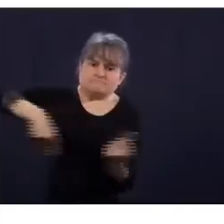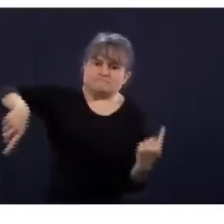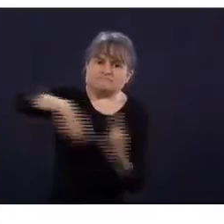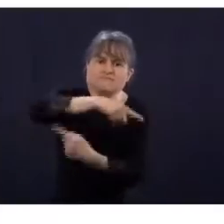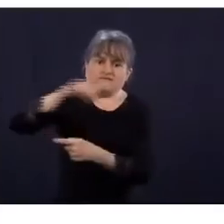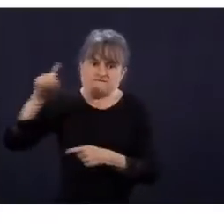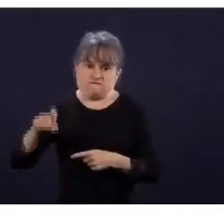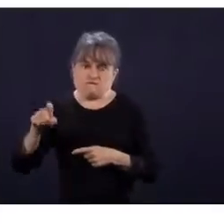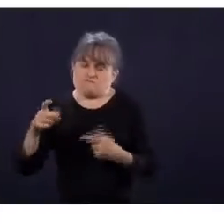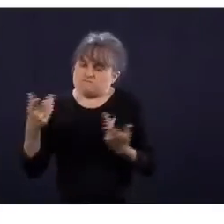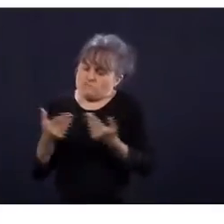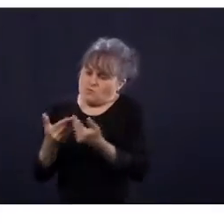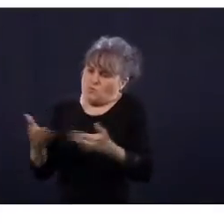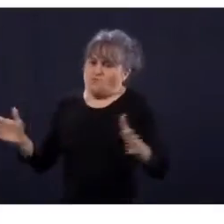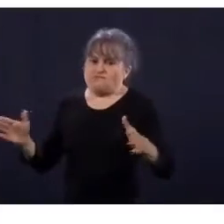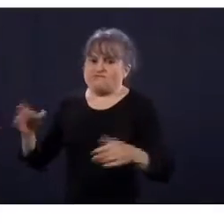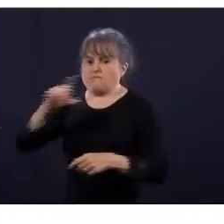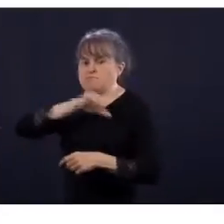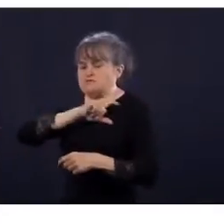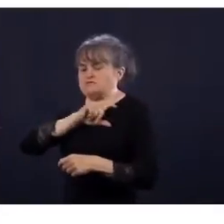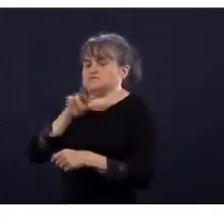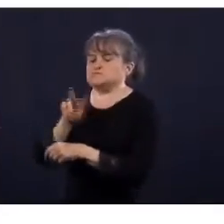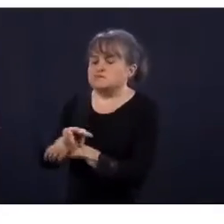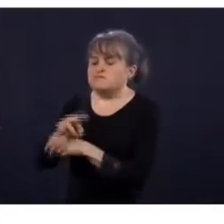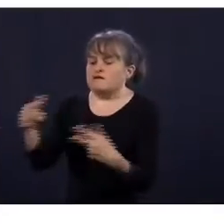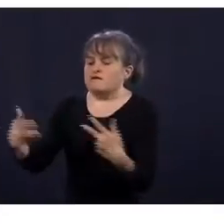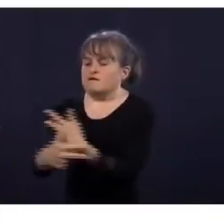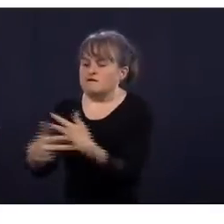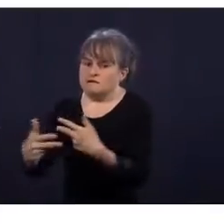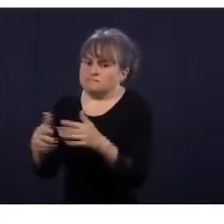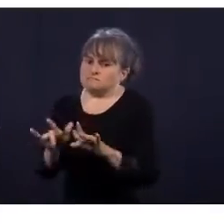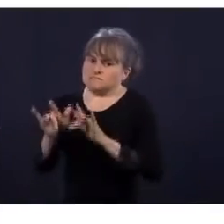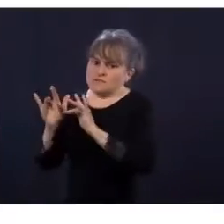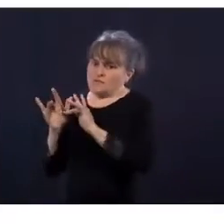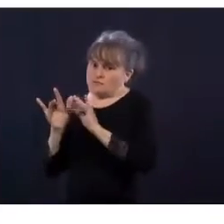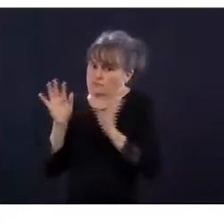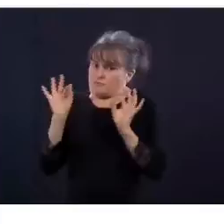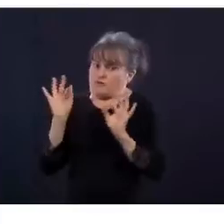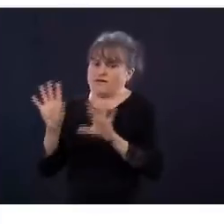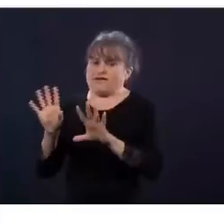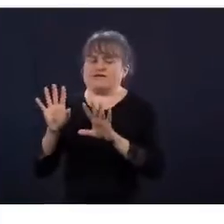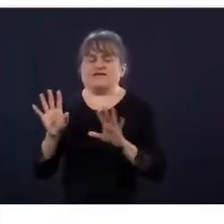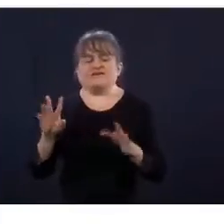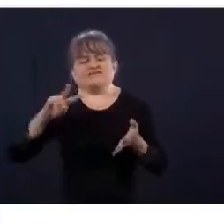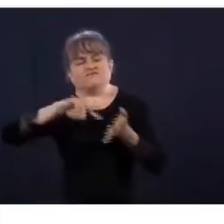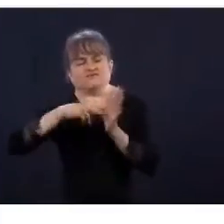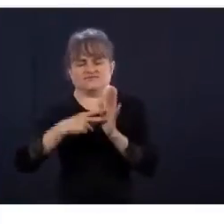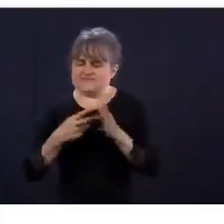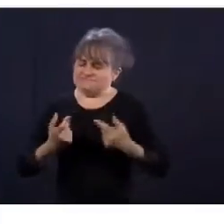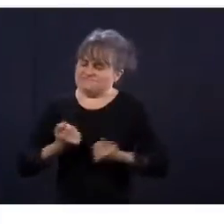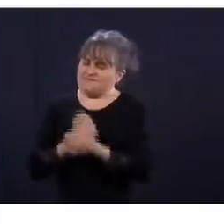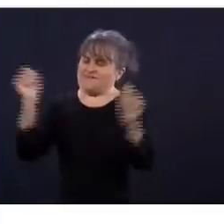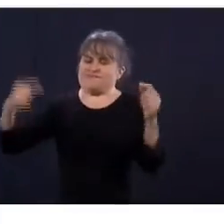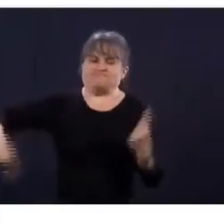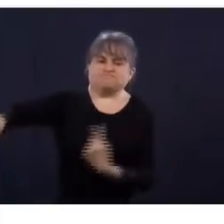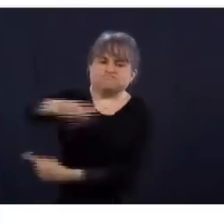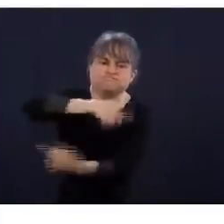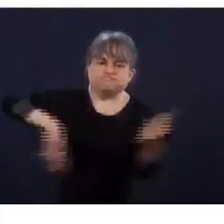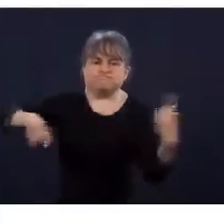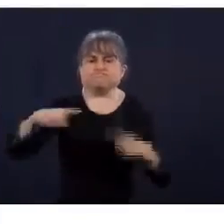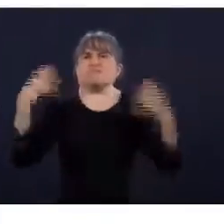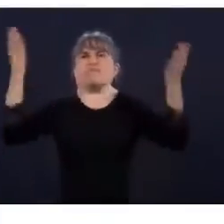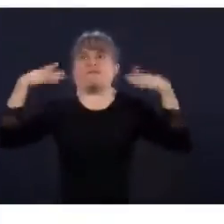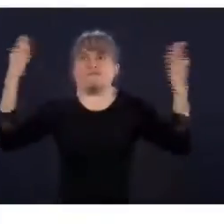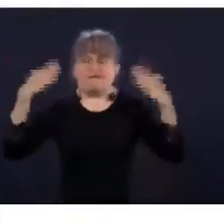'assurant qu'ils allaient être chez eux pour magasiner ou circuler dans la zone. mis leur propre nourriture. Puis,